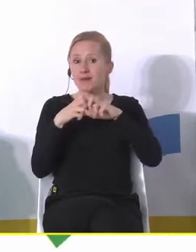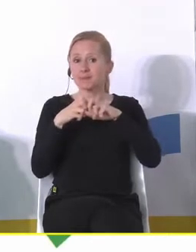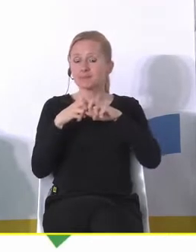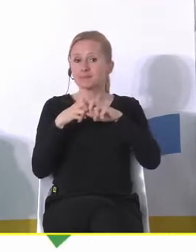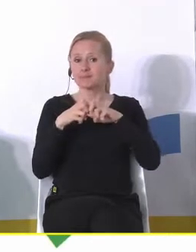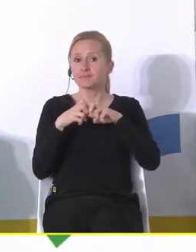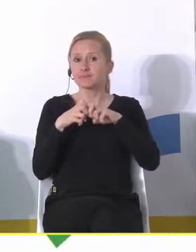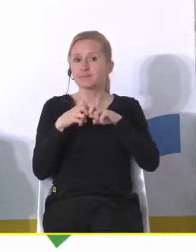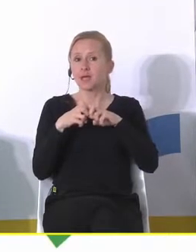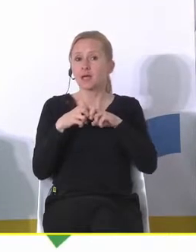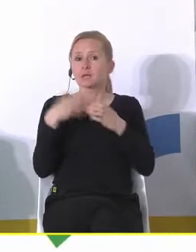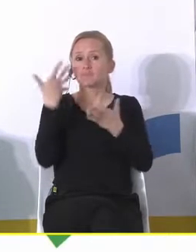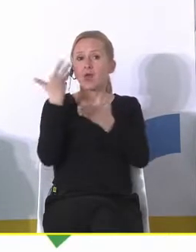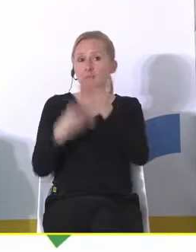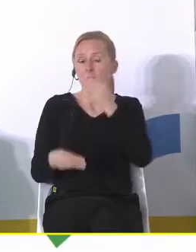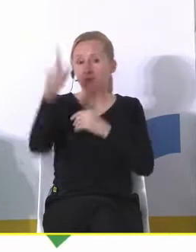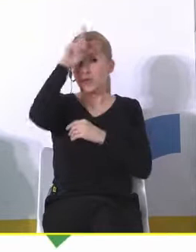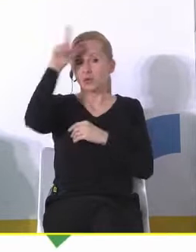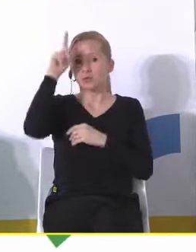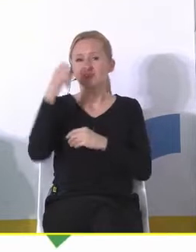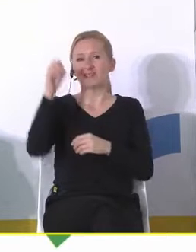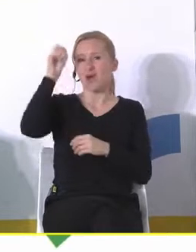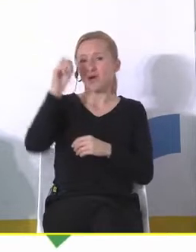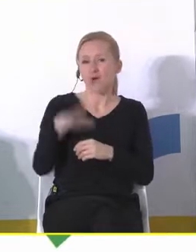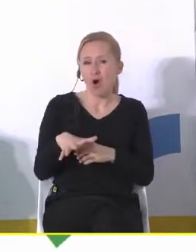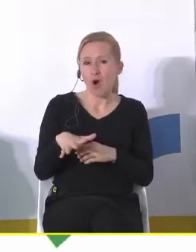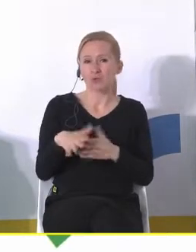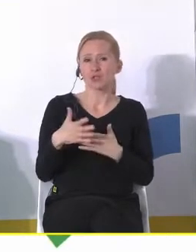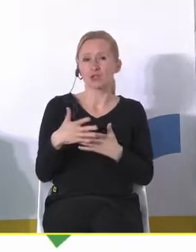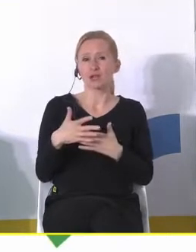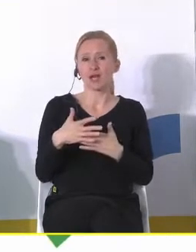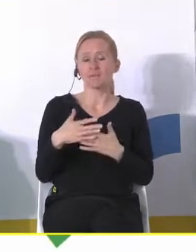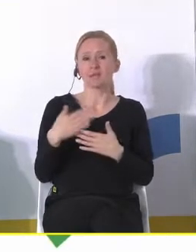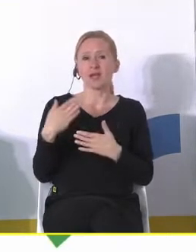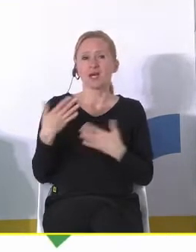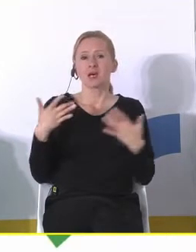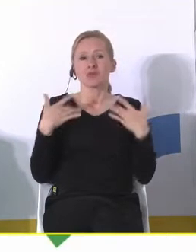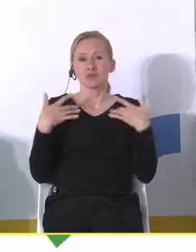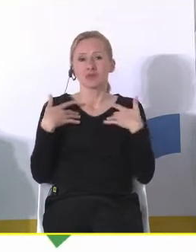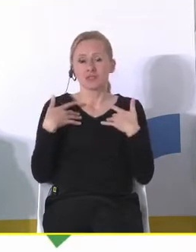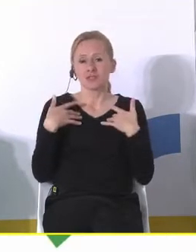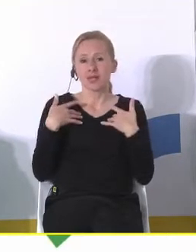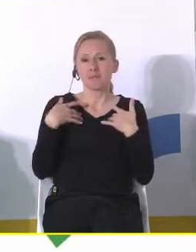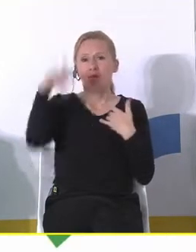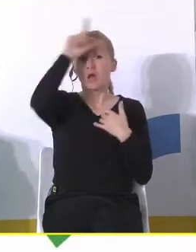ubytek liczby mieszkańców jest pogorszenie struktury społeczeństwa według wieku.